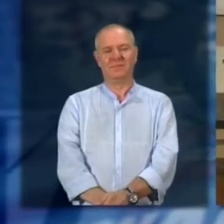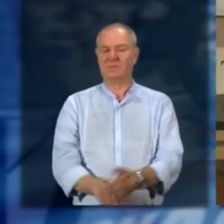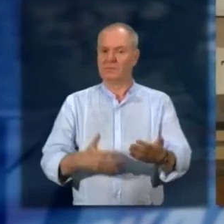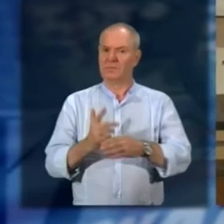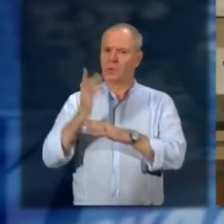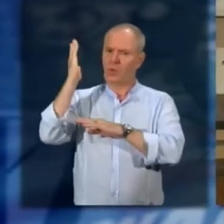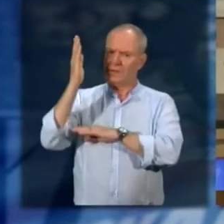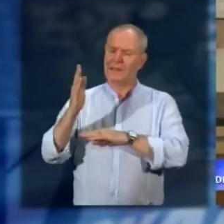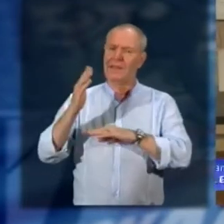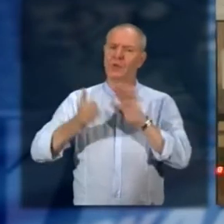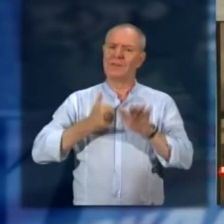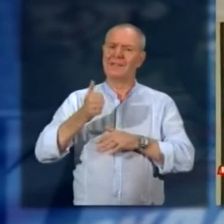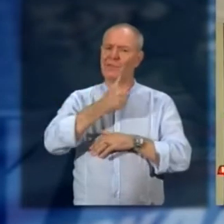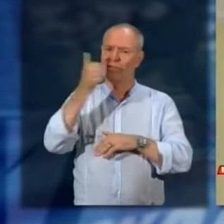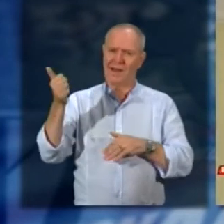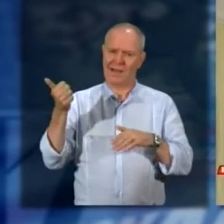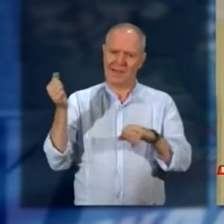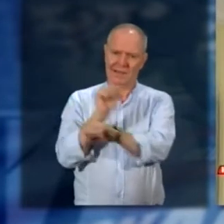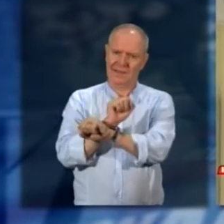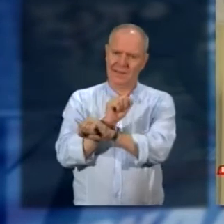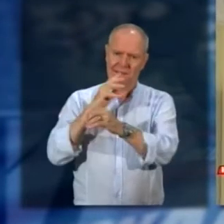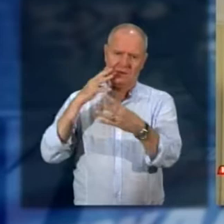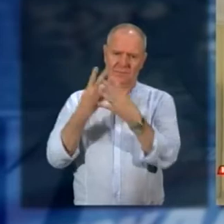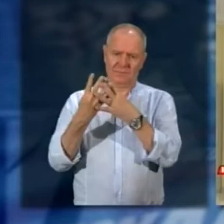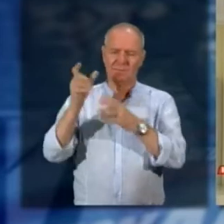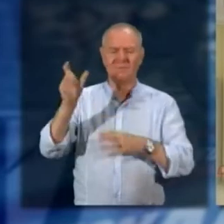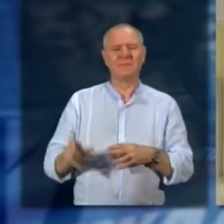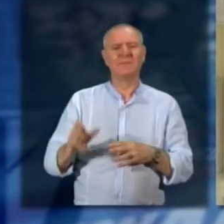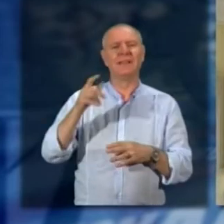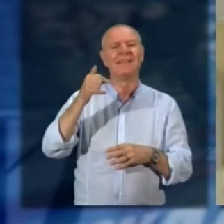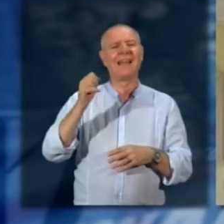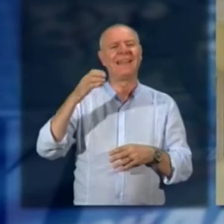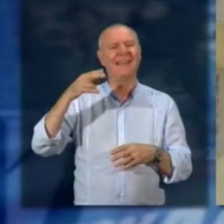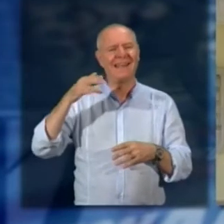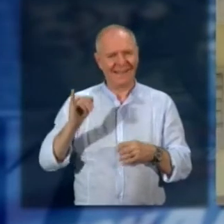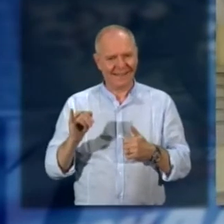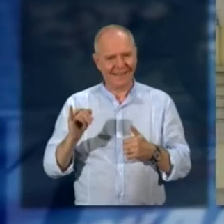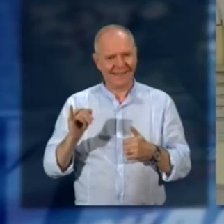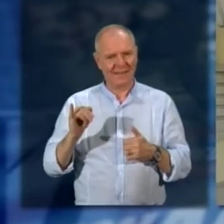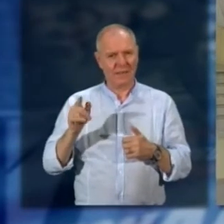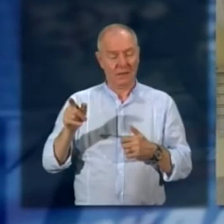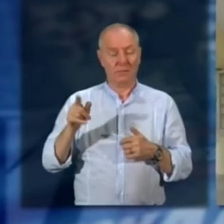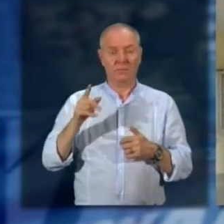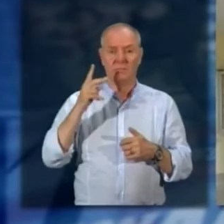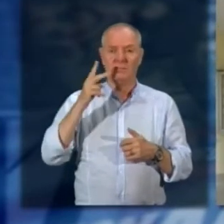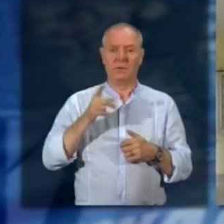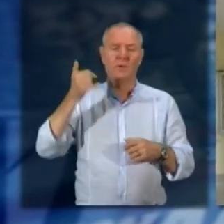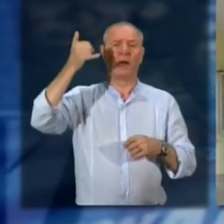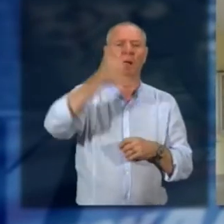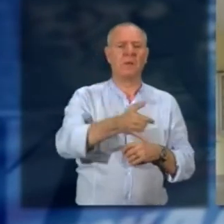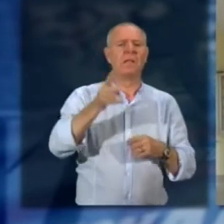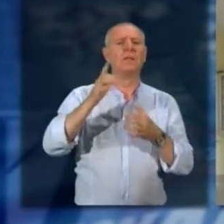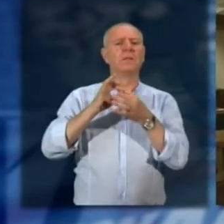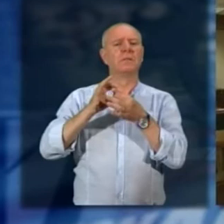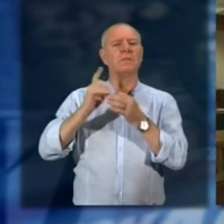Condannato a 16 anni di carcere, Marco Lopez Tacchini, 35 anni, difeso dall'avvocato Gabriele Pipicelli per l'omicidio della